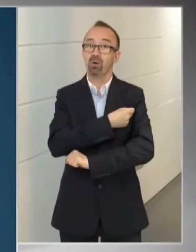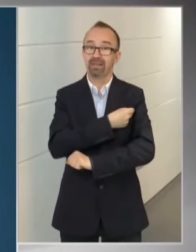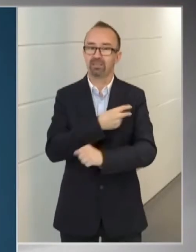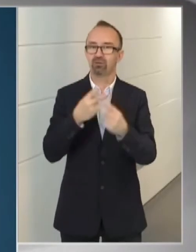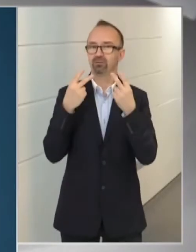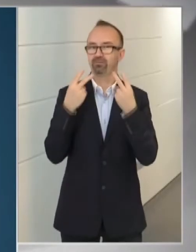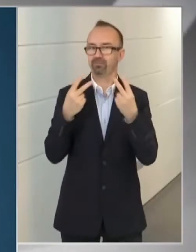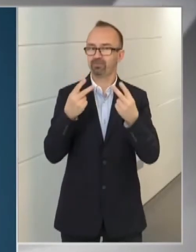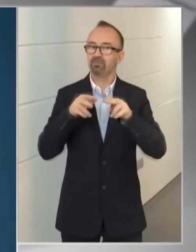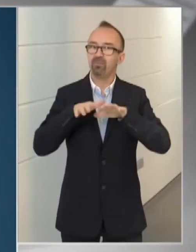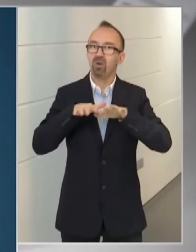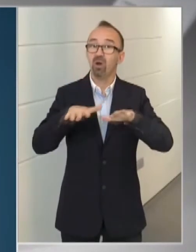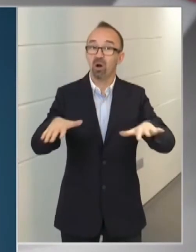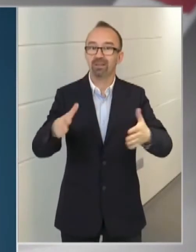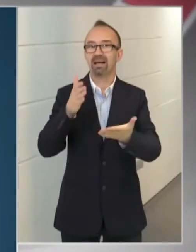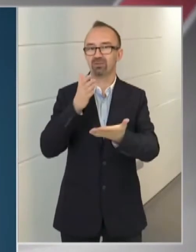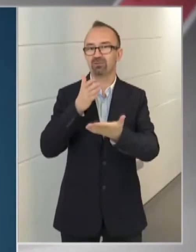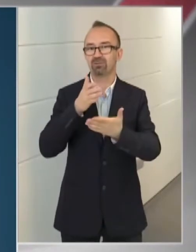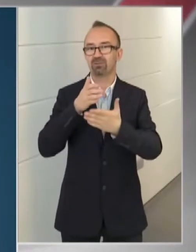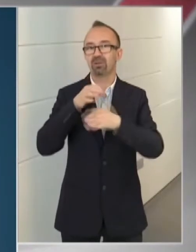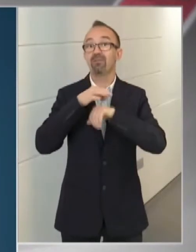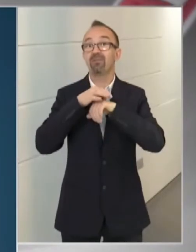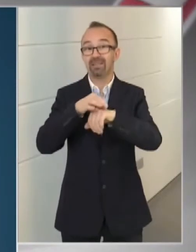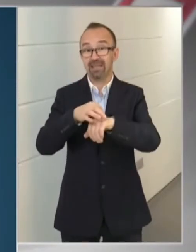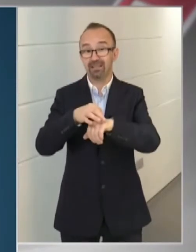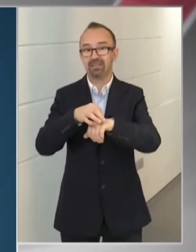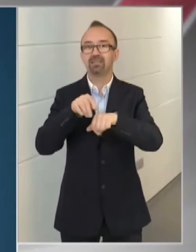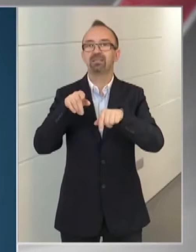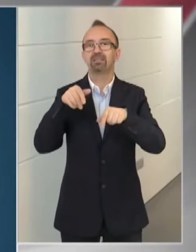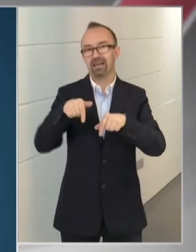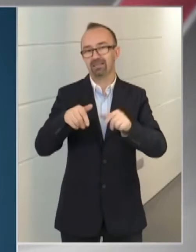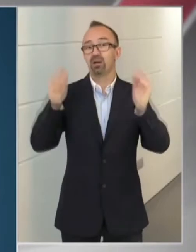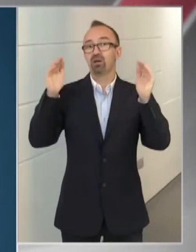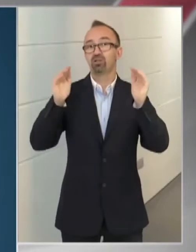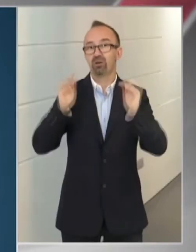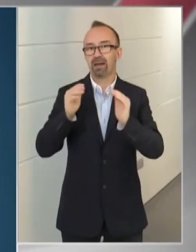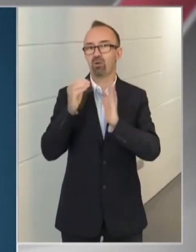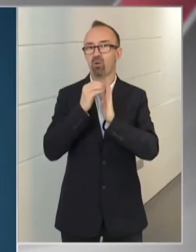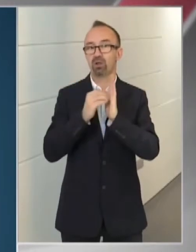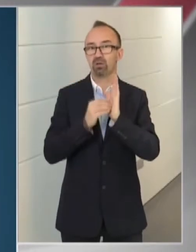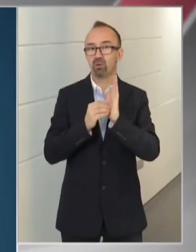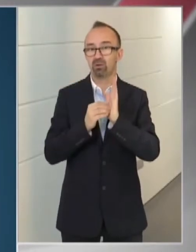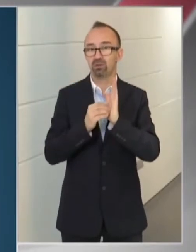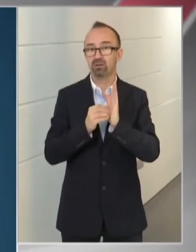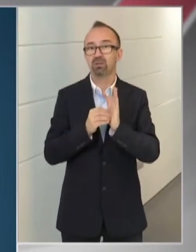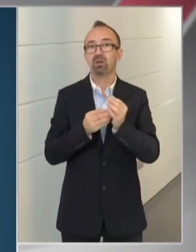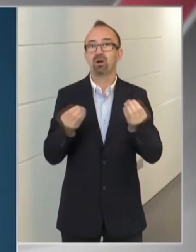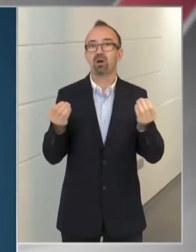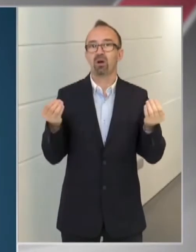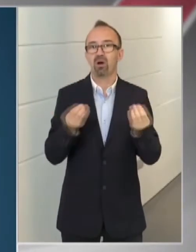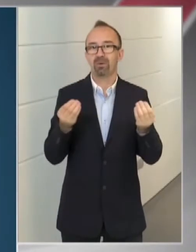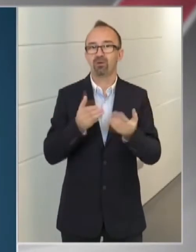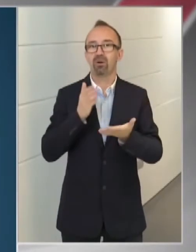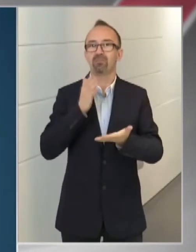érvényesülő hatása vezet azokhoz a csökkenő járványügyi adatokhoz, amelyekről